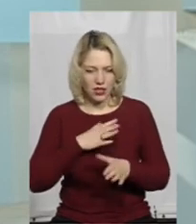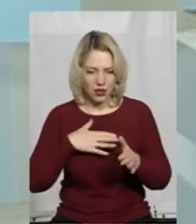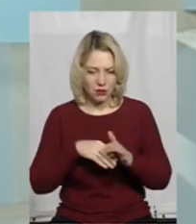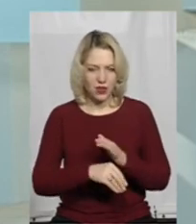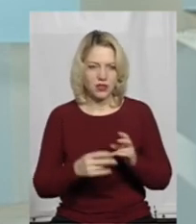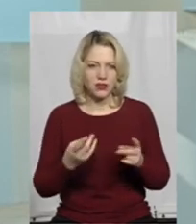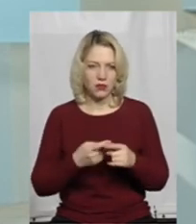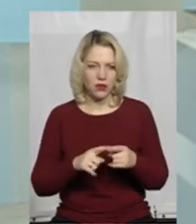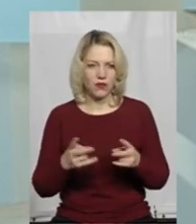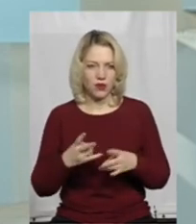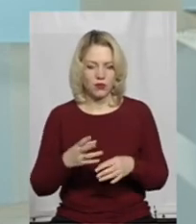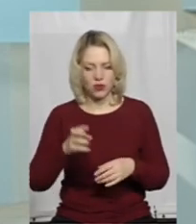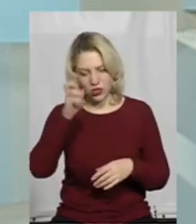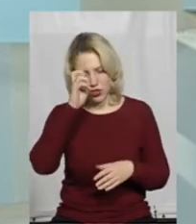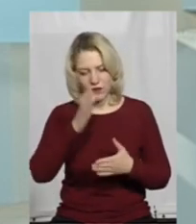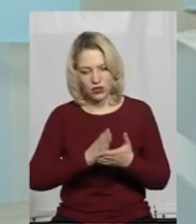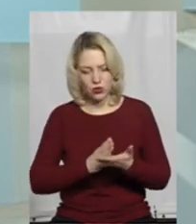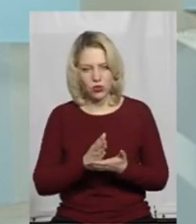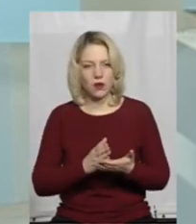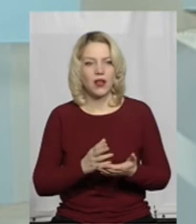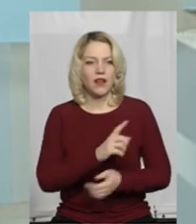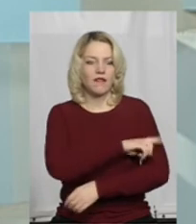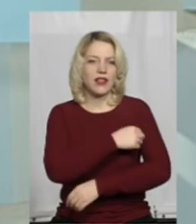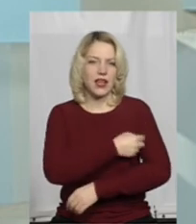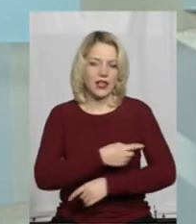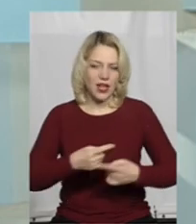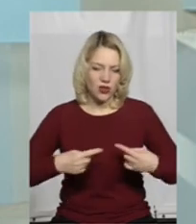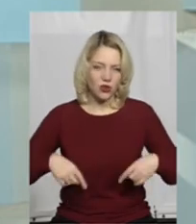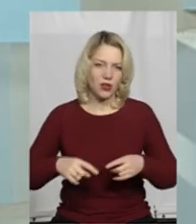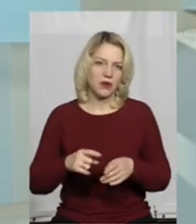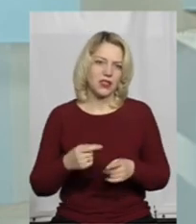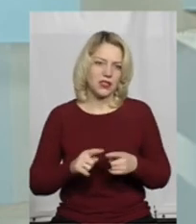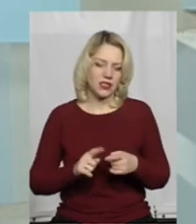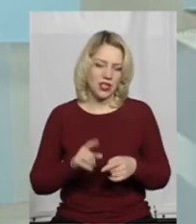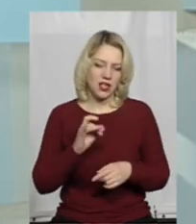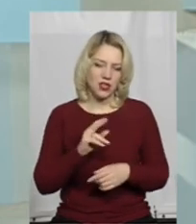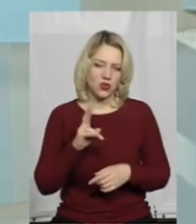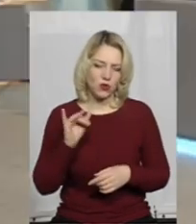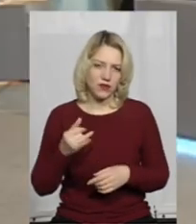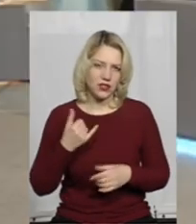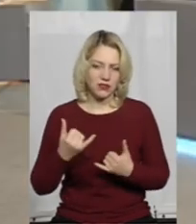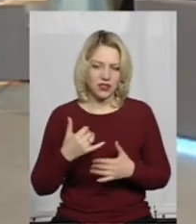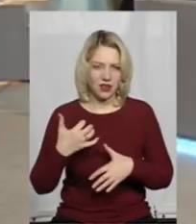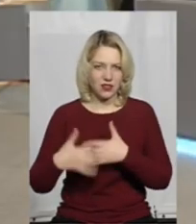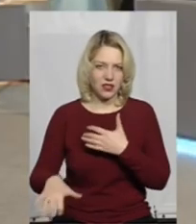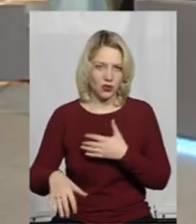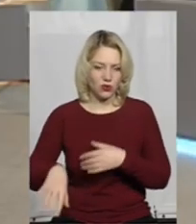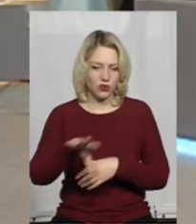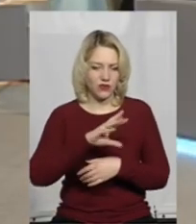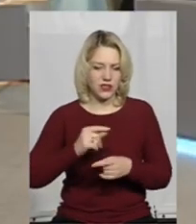повідомлятися в Державну службу ветеринарної медицини. У даному випадку Романіни Рачковський ігнорує ці всі